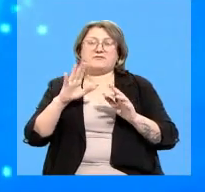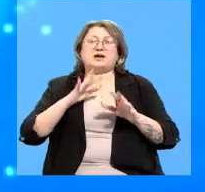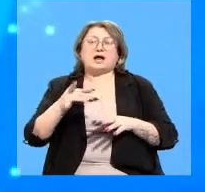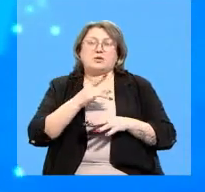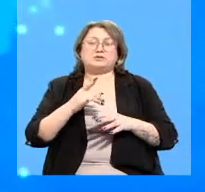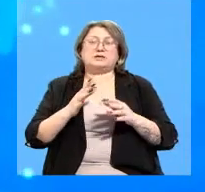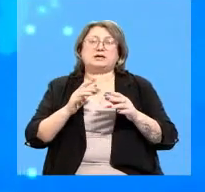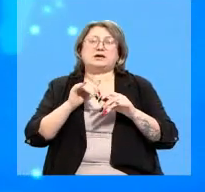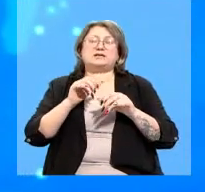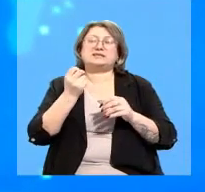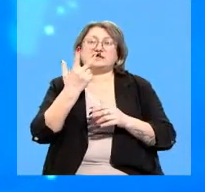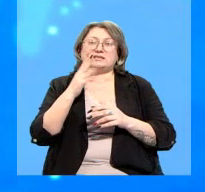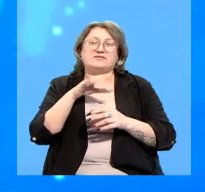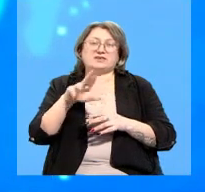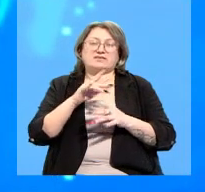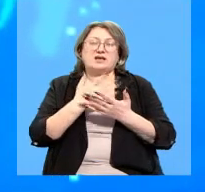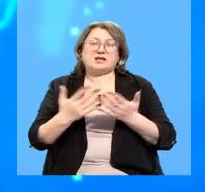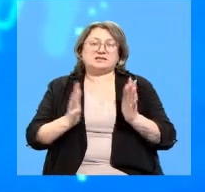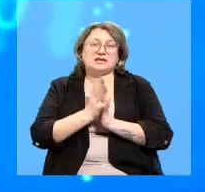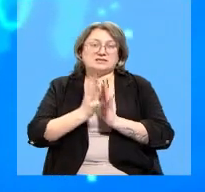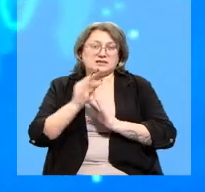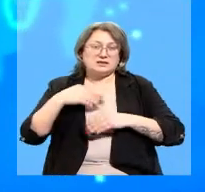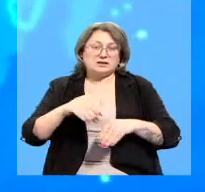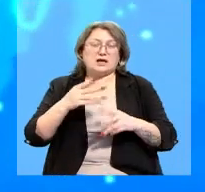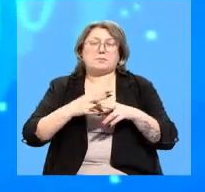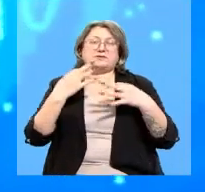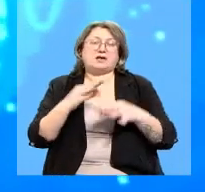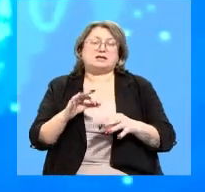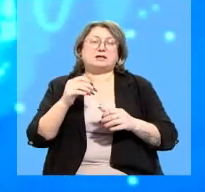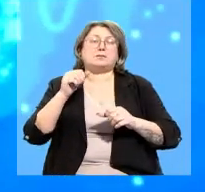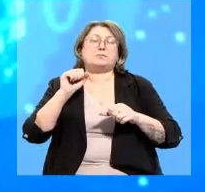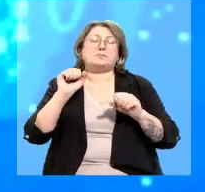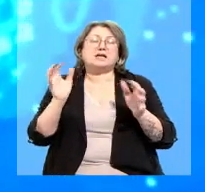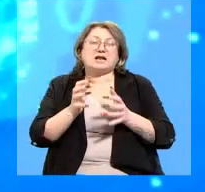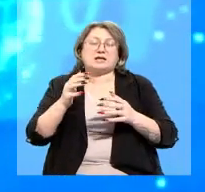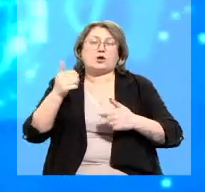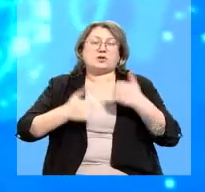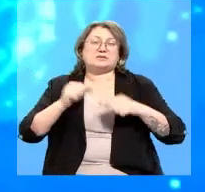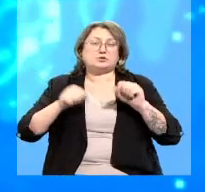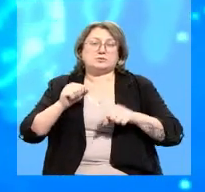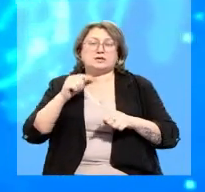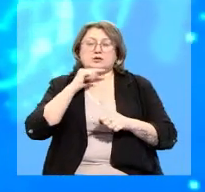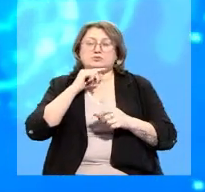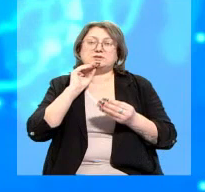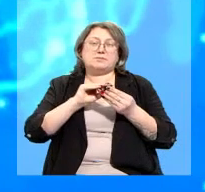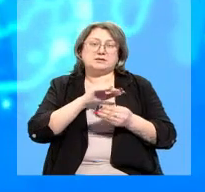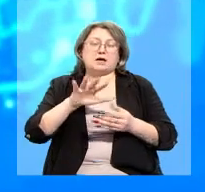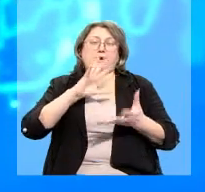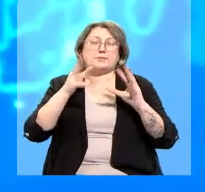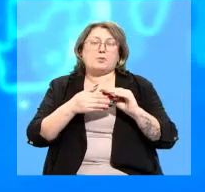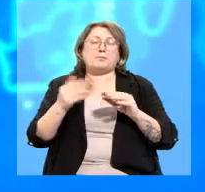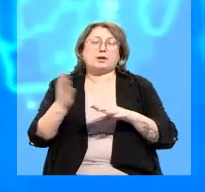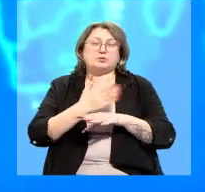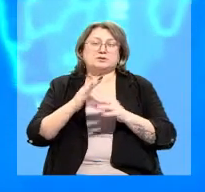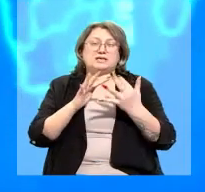районе растят 13 видов сельскохозяйственных культур. Это позволяет аграриям сохранять конкурентоспособность и экономическую стабильность. Объем валовой